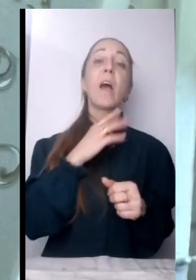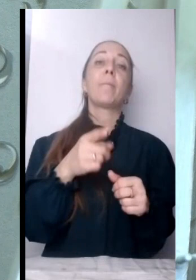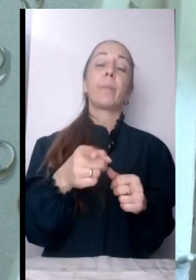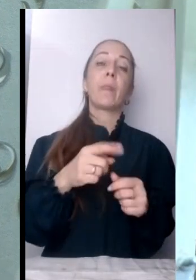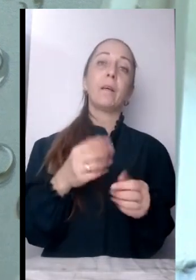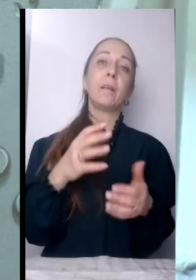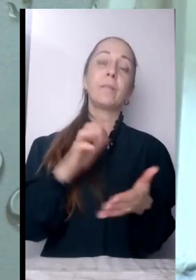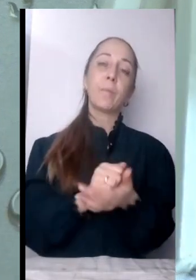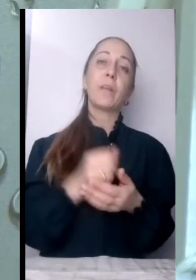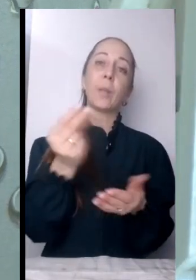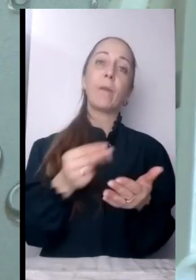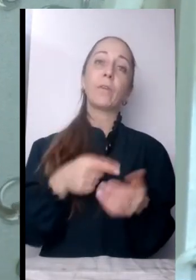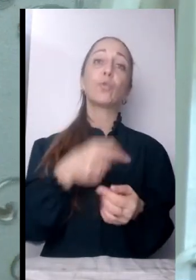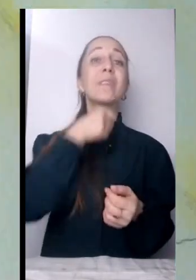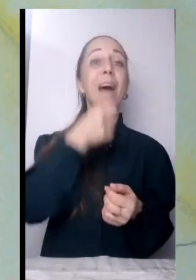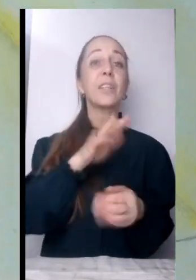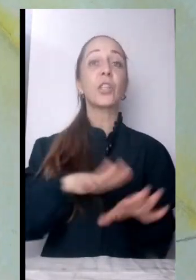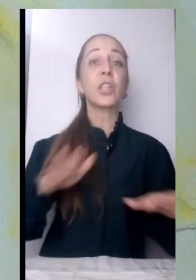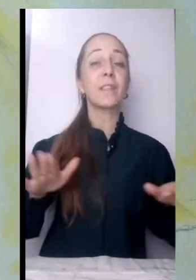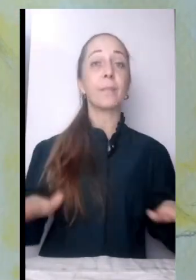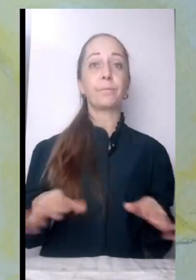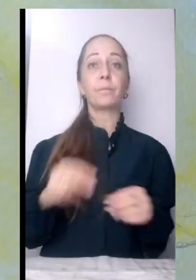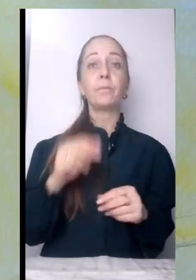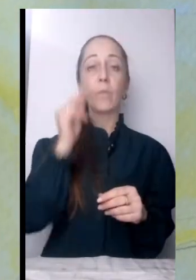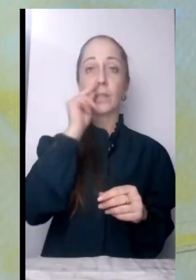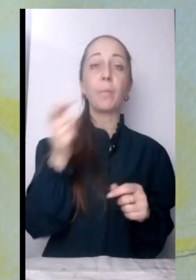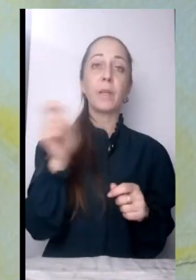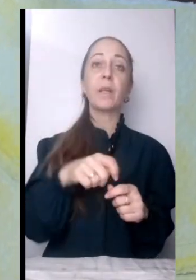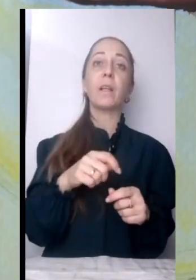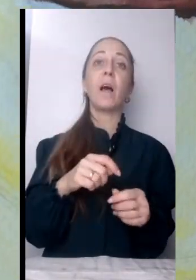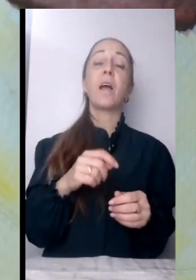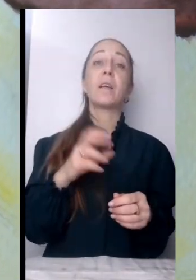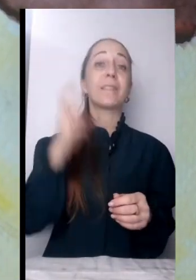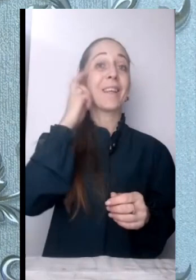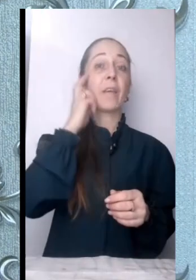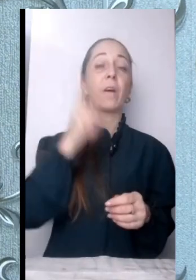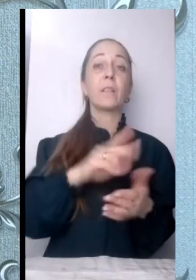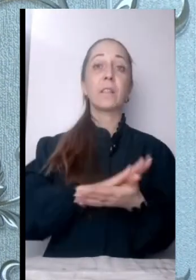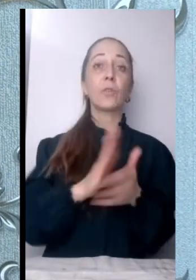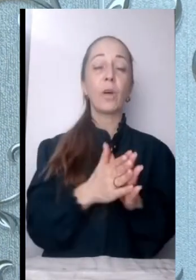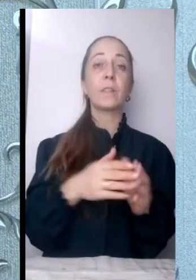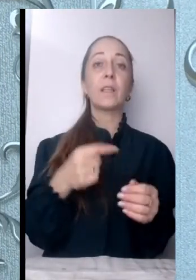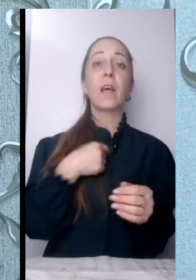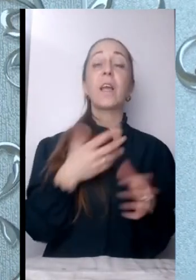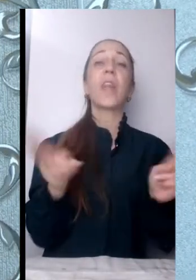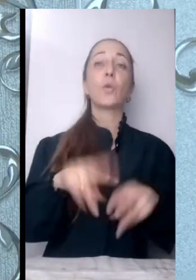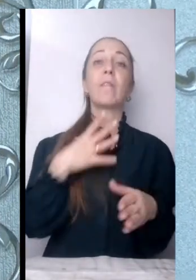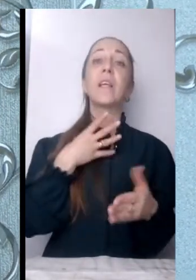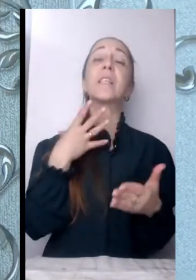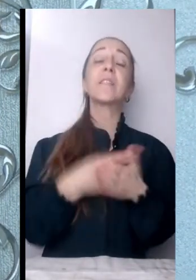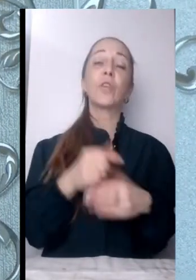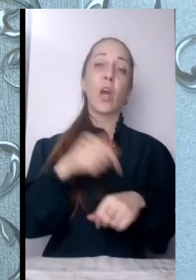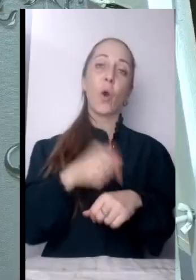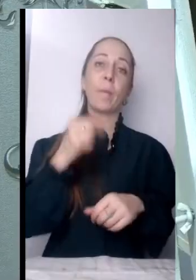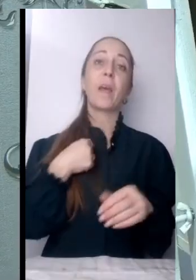Ангеліна до Черкас приїхала зі столиці. Каже, попри складну ситуацію, своє хобі не полишила. Я почала з 8 років, а мені